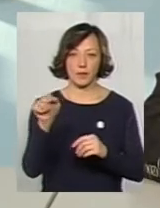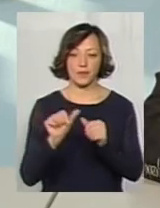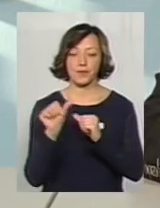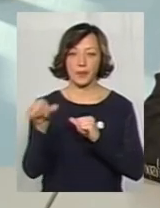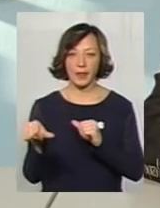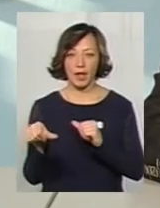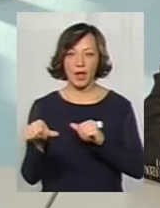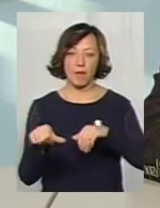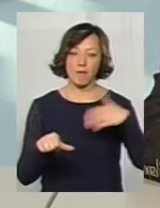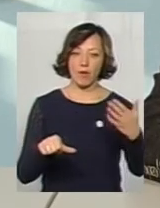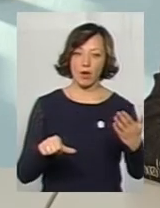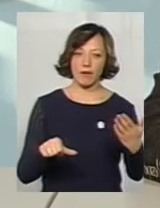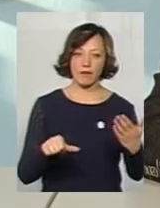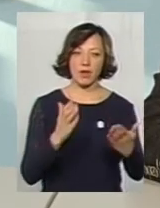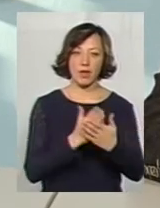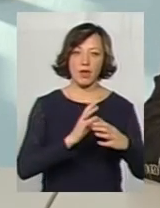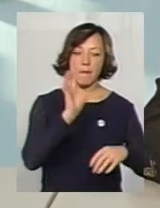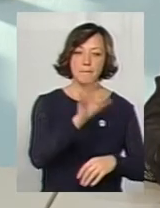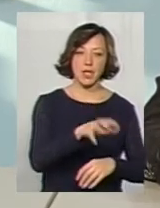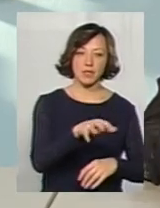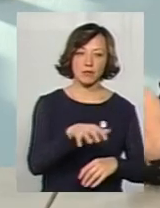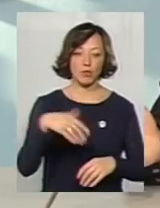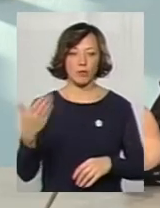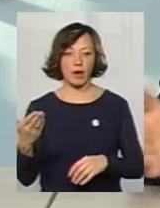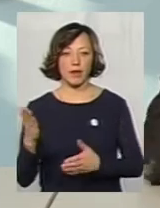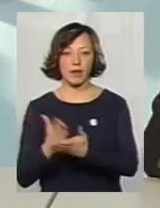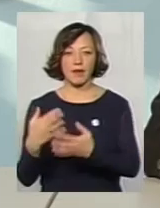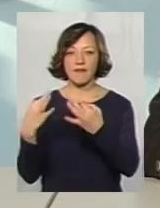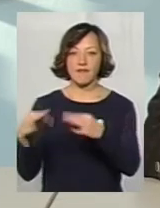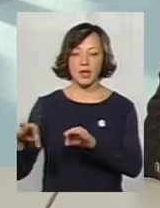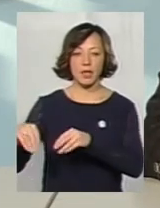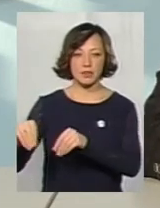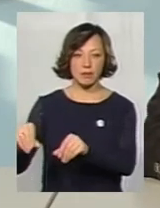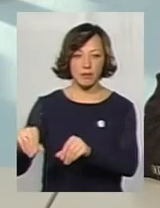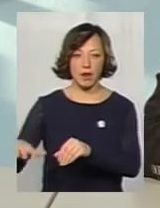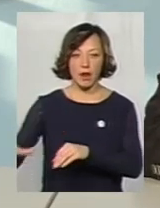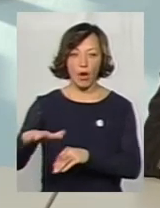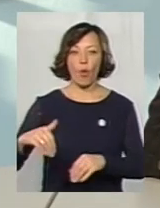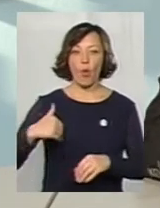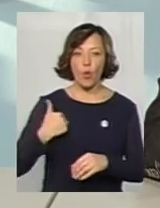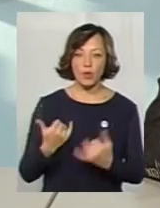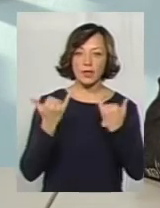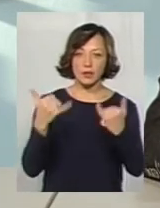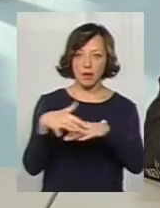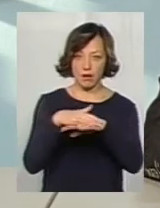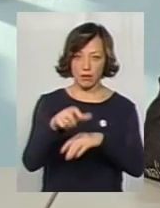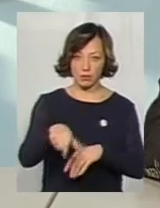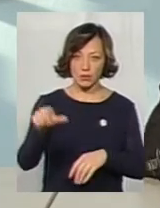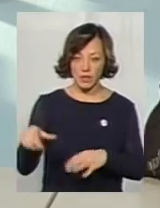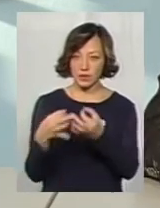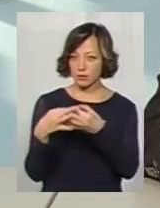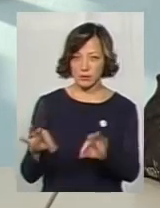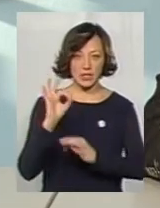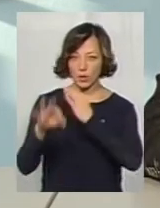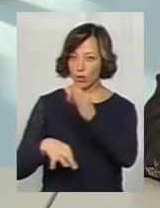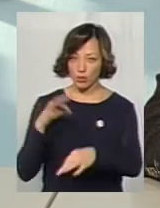по ліву руку, так би мовити, є баскетбольні майданчики, по праву руку є вільна земельна ділянка. І ми хочемо для загального доступу, де можна буде